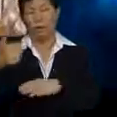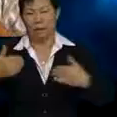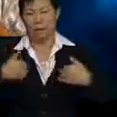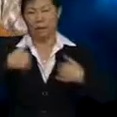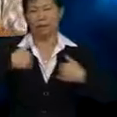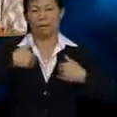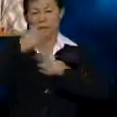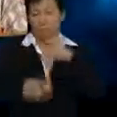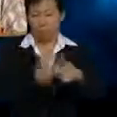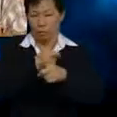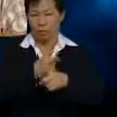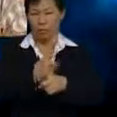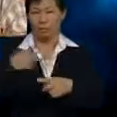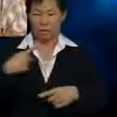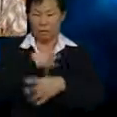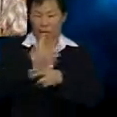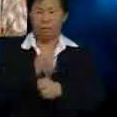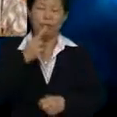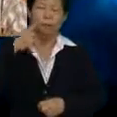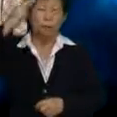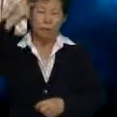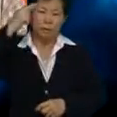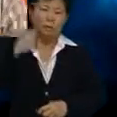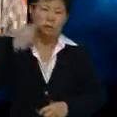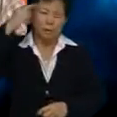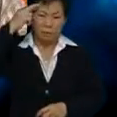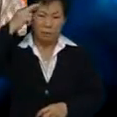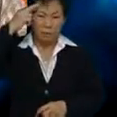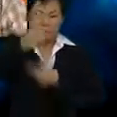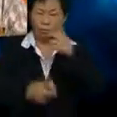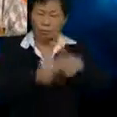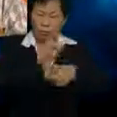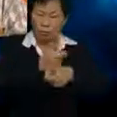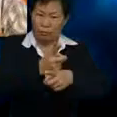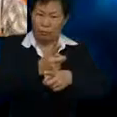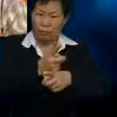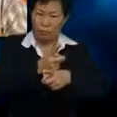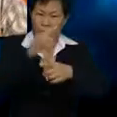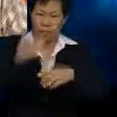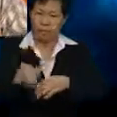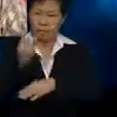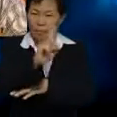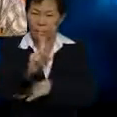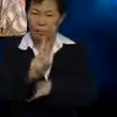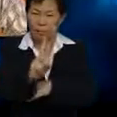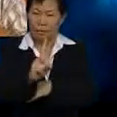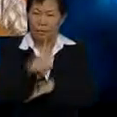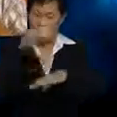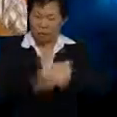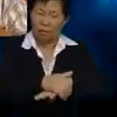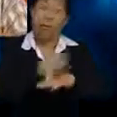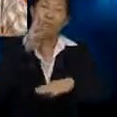dunia. Yang kita dapati bahawa remaja-remaja dunia yang mana, seperti orang Inggeris,